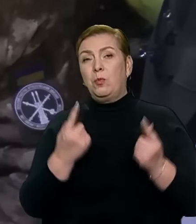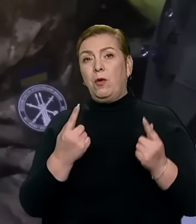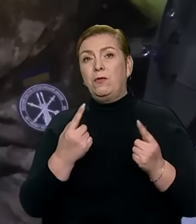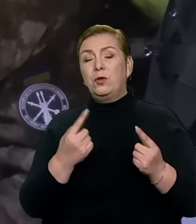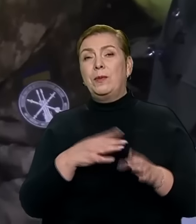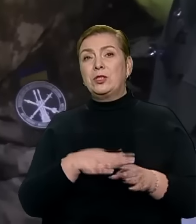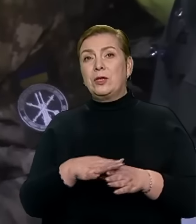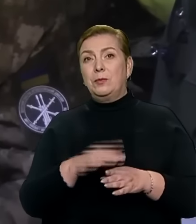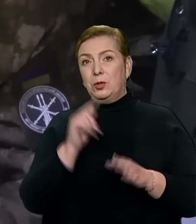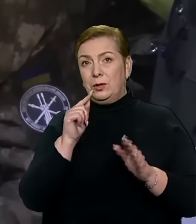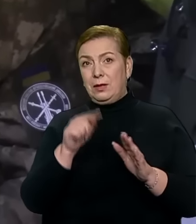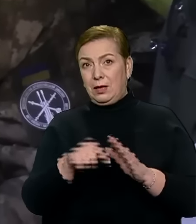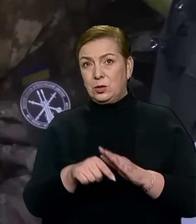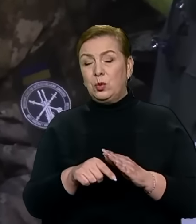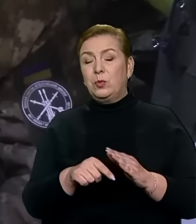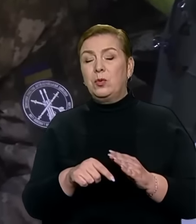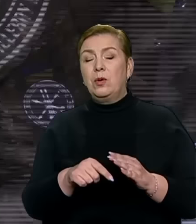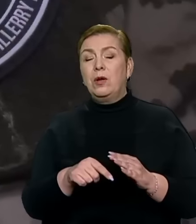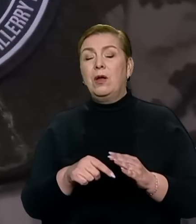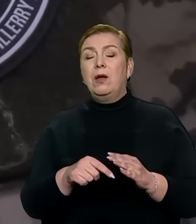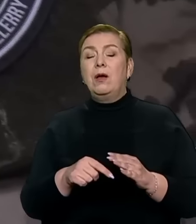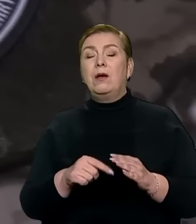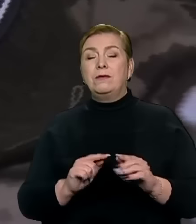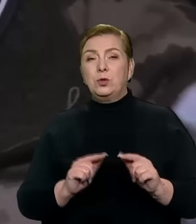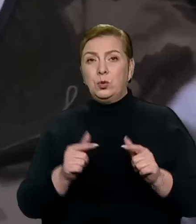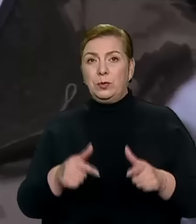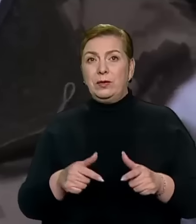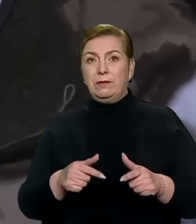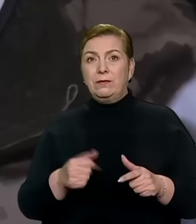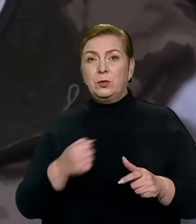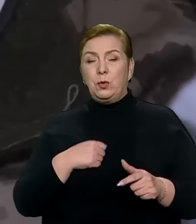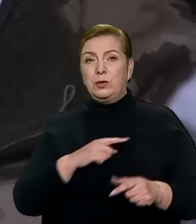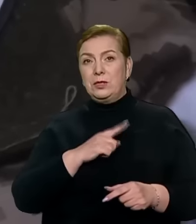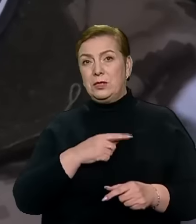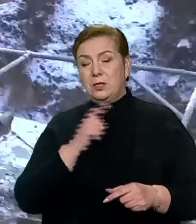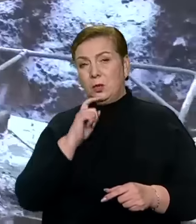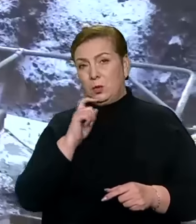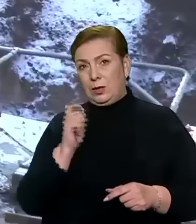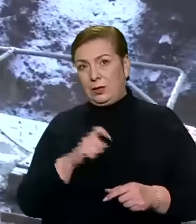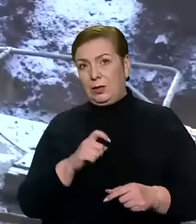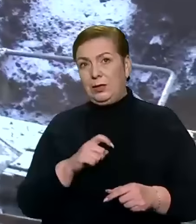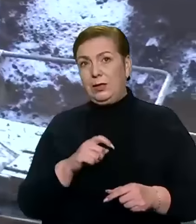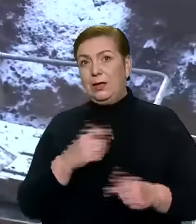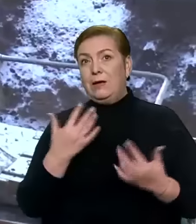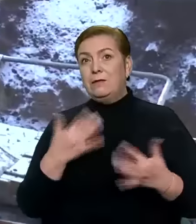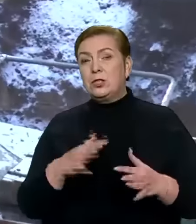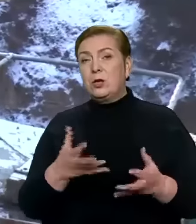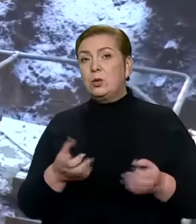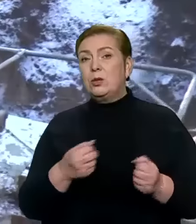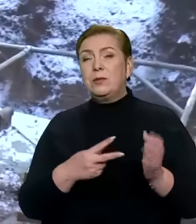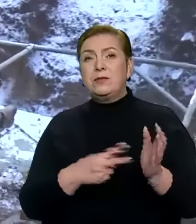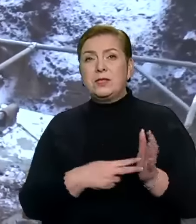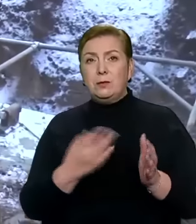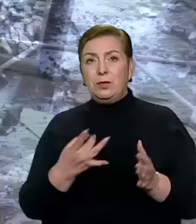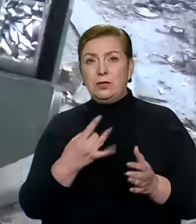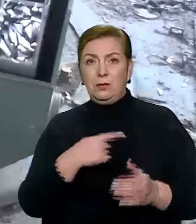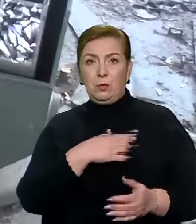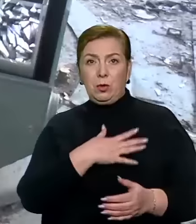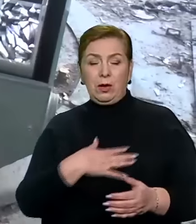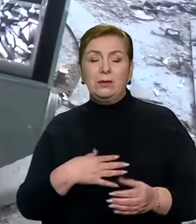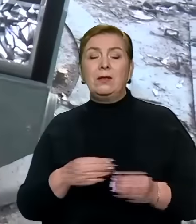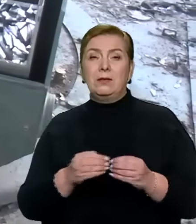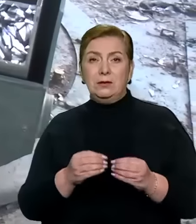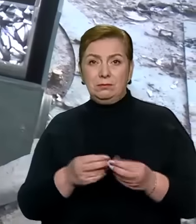України, за цей час отримав сім поранень на передовій. Зенітником працює вже три місяці. Небезпеку для них та їхнього екіпажу є